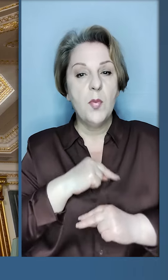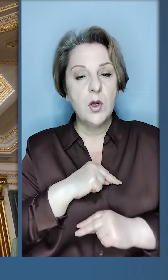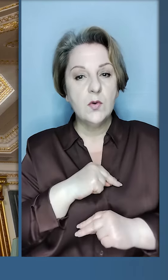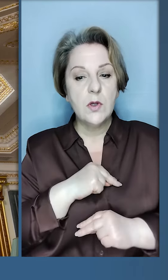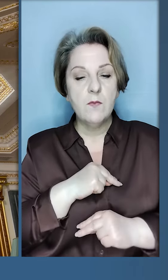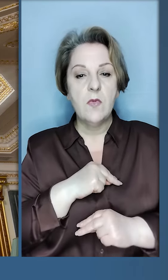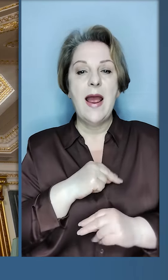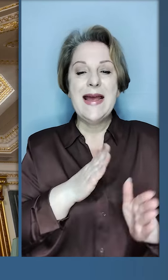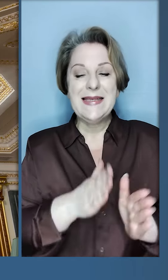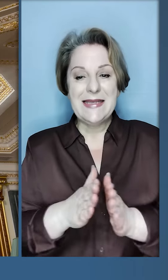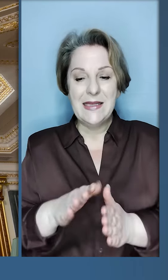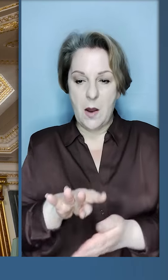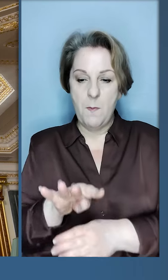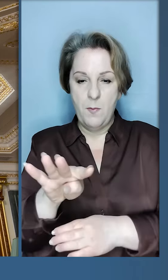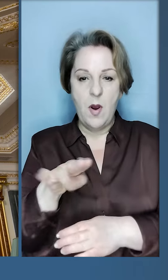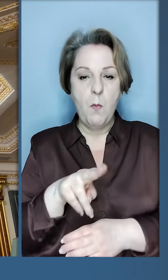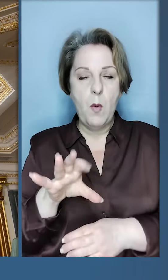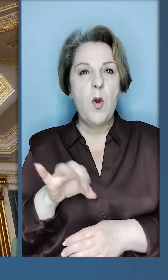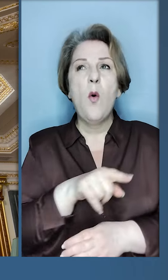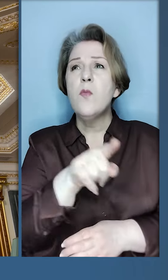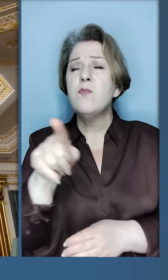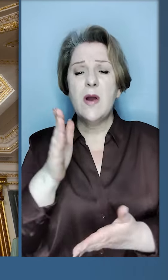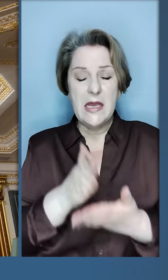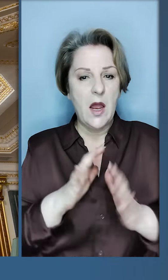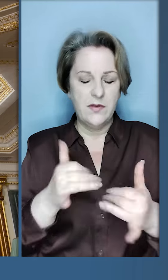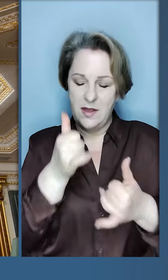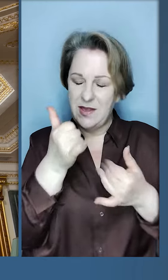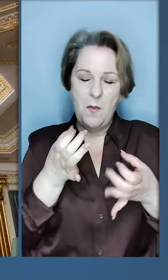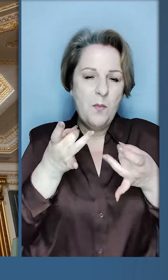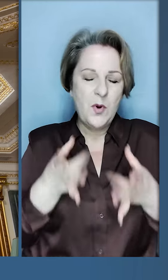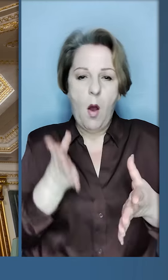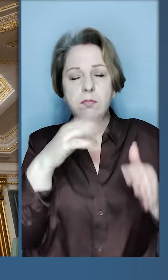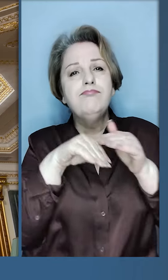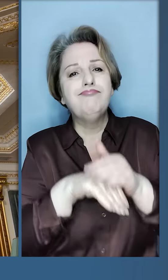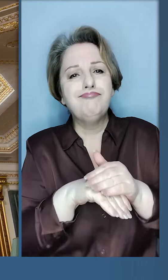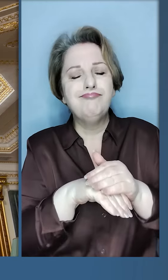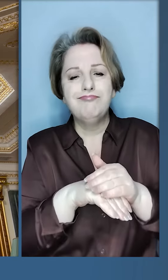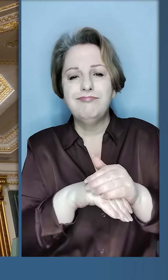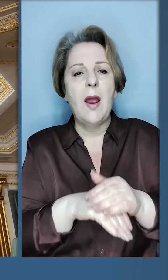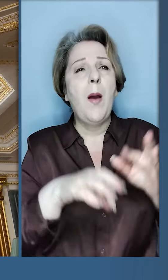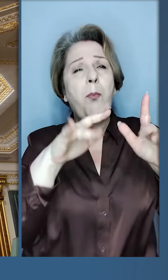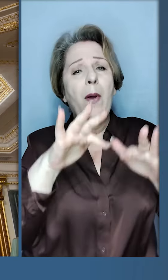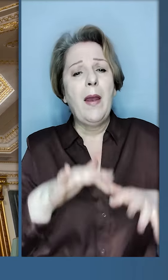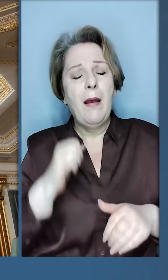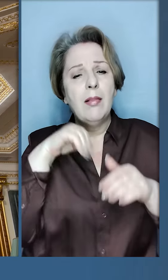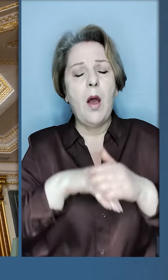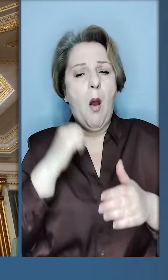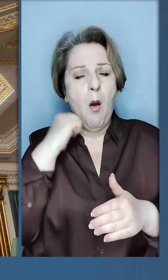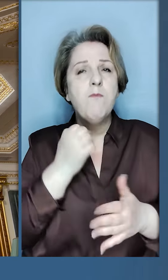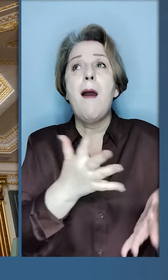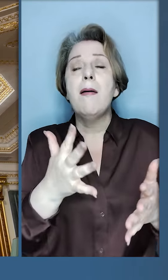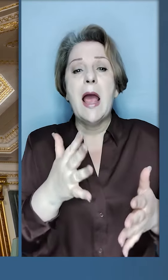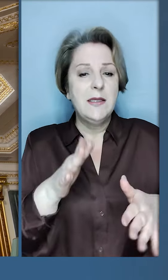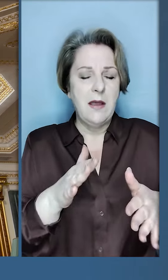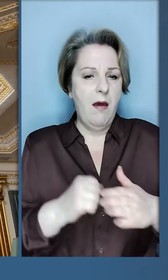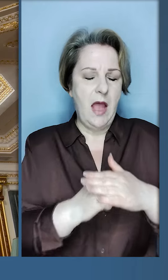працювати. Система ППО, які є у світі, не можуть просто припадати пилом десь на базах, коли вони